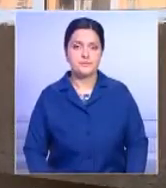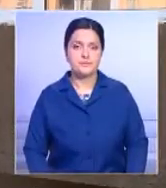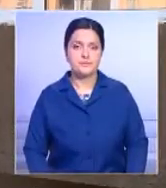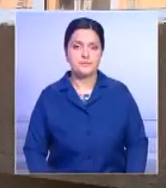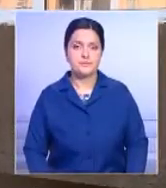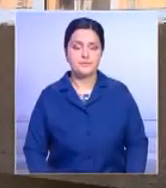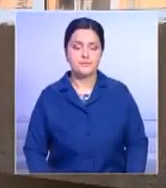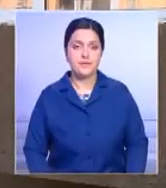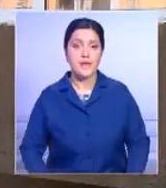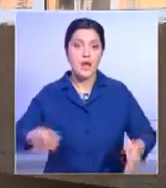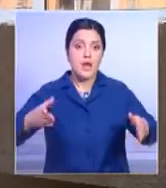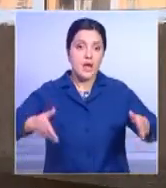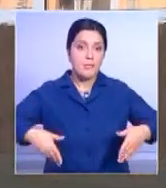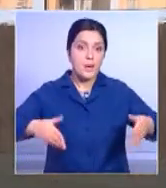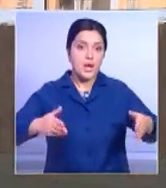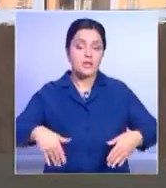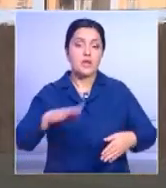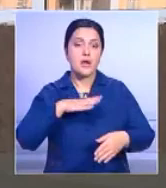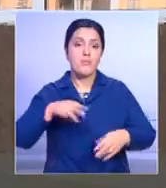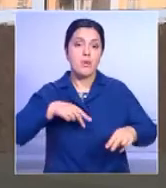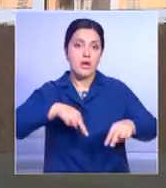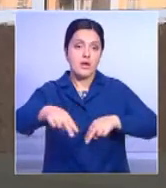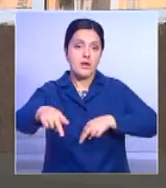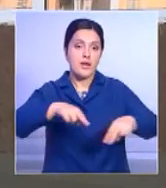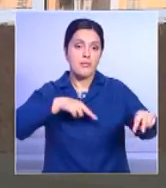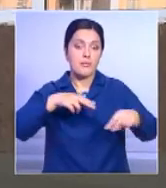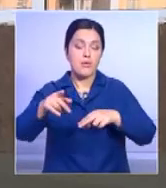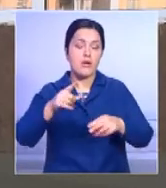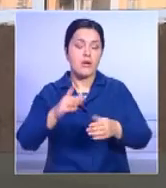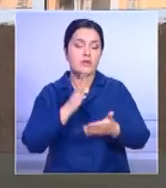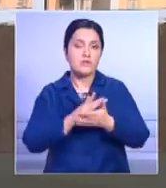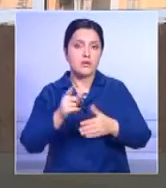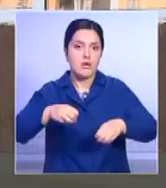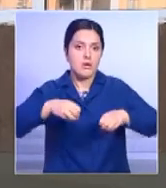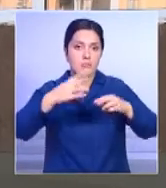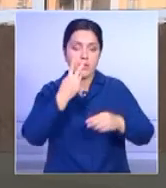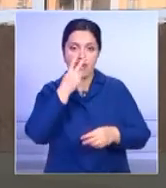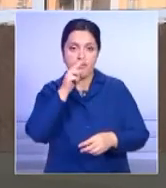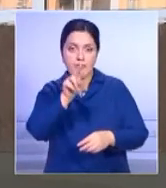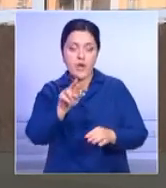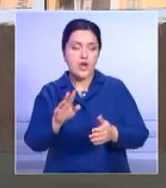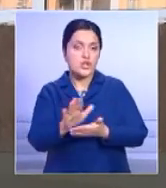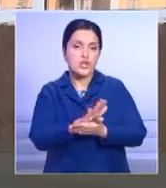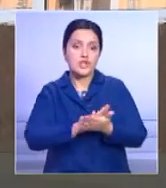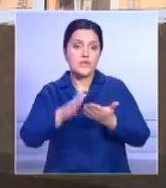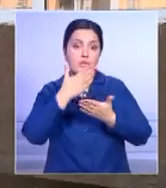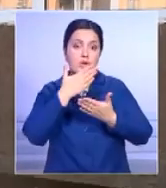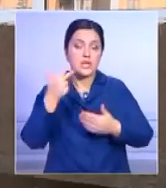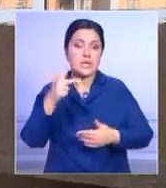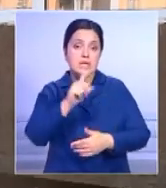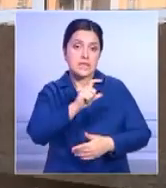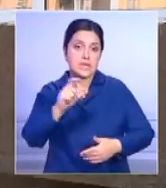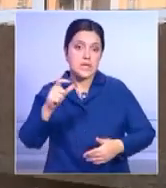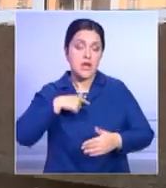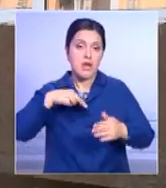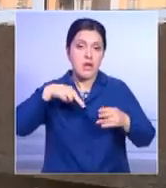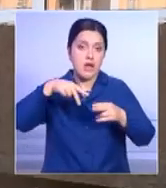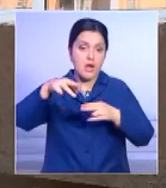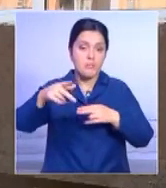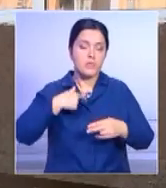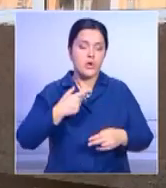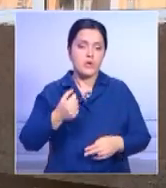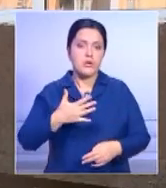В подъезде приходилось передвигаться практически на ощупь. Таким густым был дым. Когда добрался до третьего этажа, уже практически